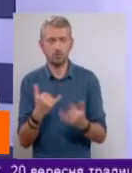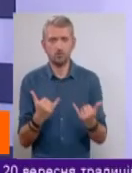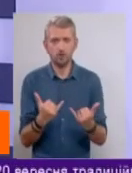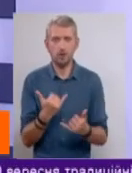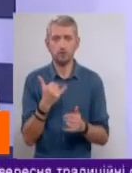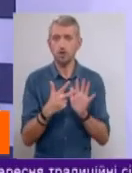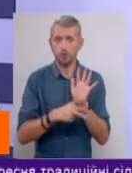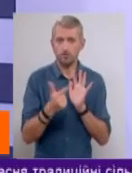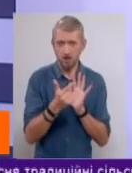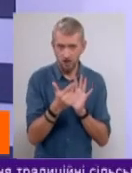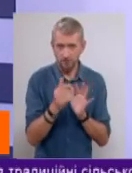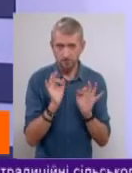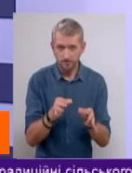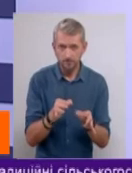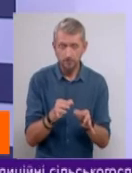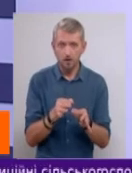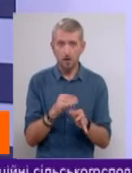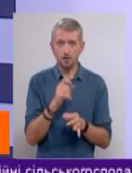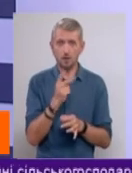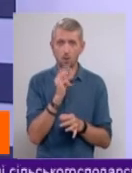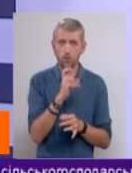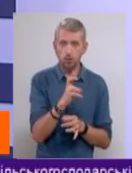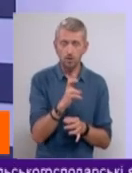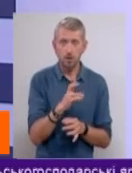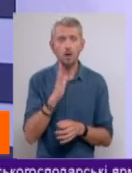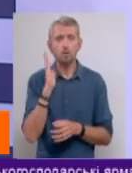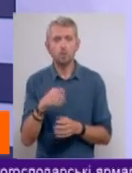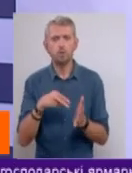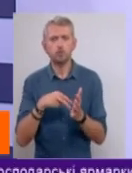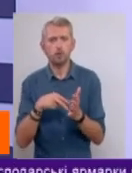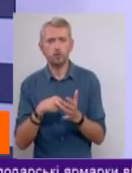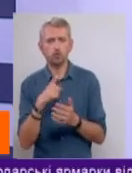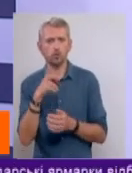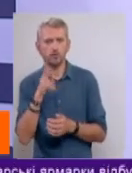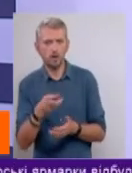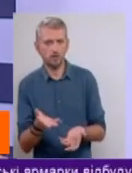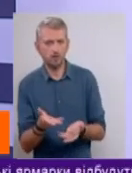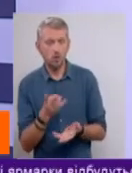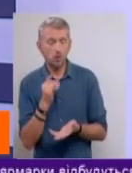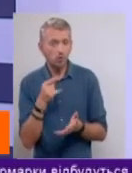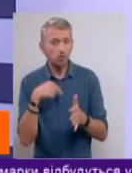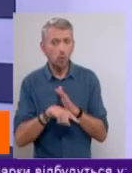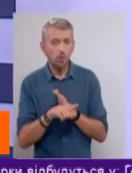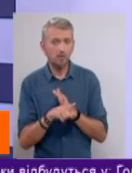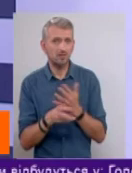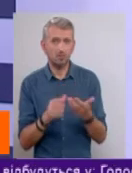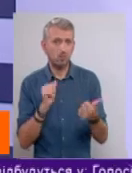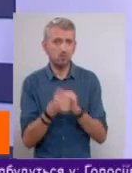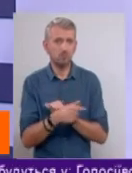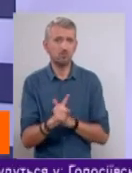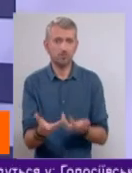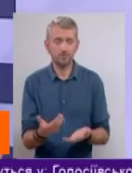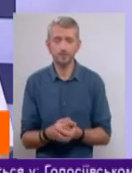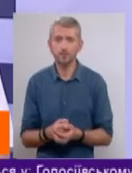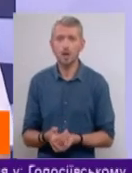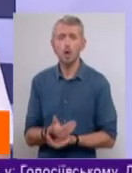Сегодня 80 гривен, если я не ошибаюсь, за кубометр. Ну вот, будет там 120. Ну, то есть, шила на мыло. Пане